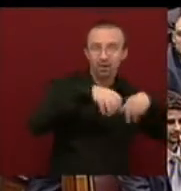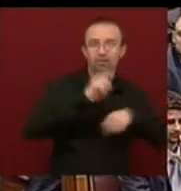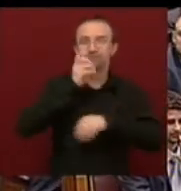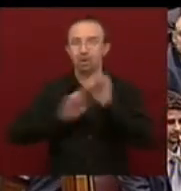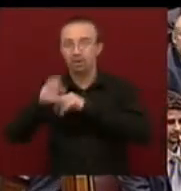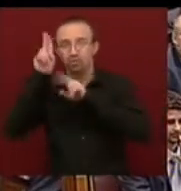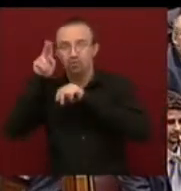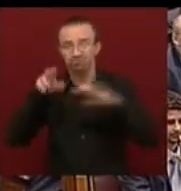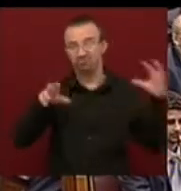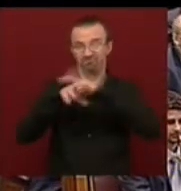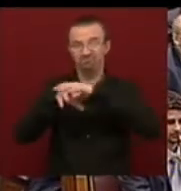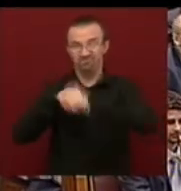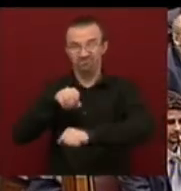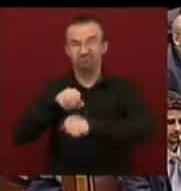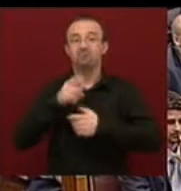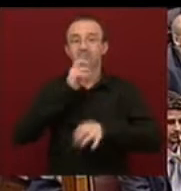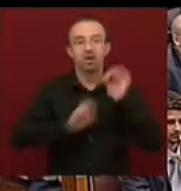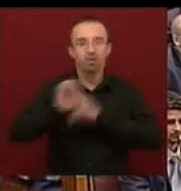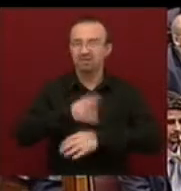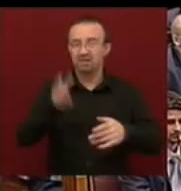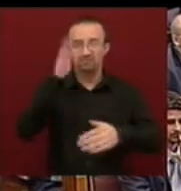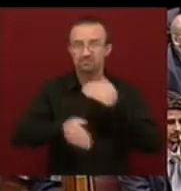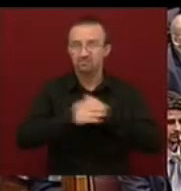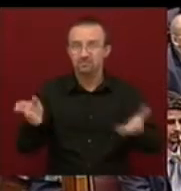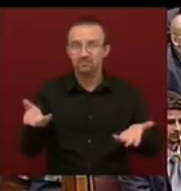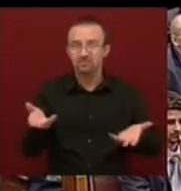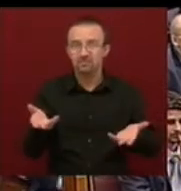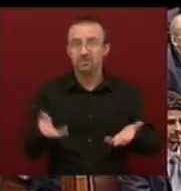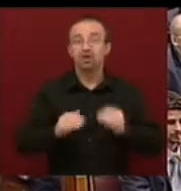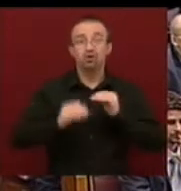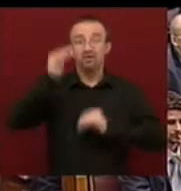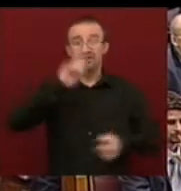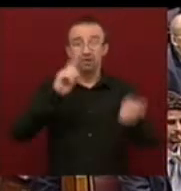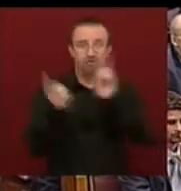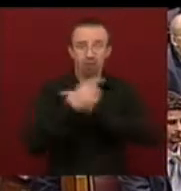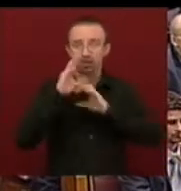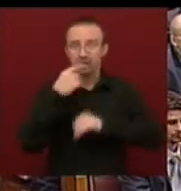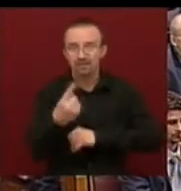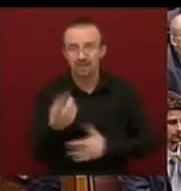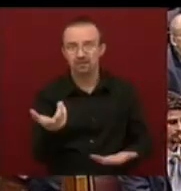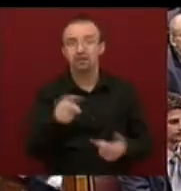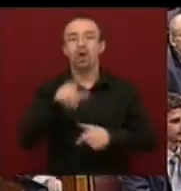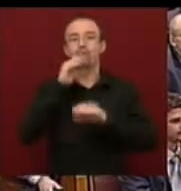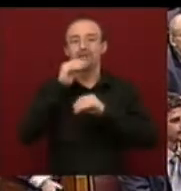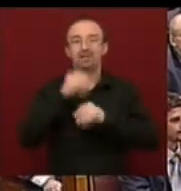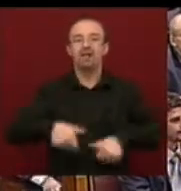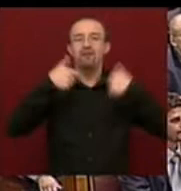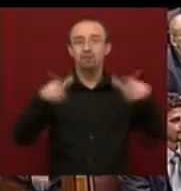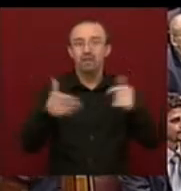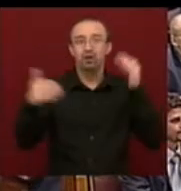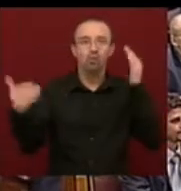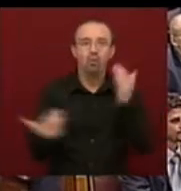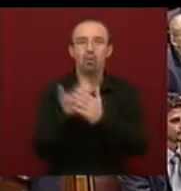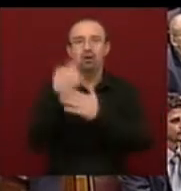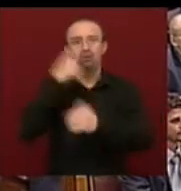-et, az IMF meg fogja enni Magyarországot. Az is egyébként elképeszt, hogy növekedési fordulatról beszélnek, arról beszélnek, hogy a függetlenséünket újra